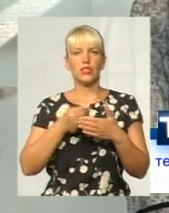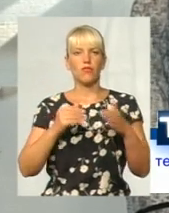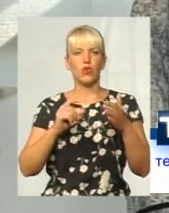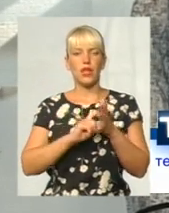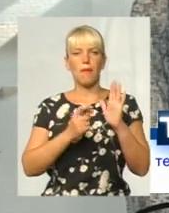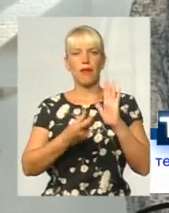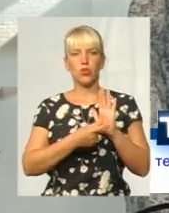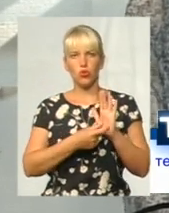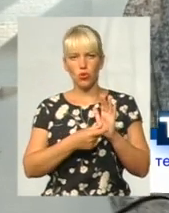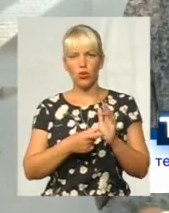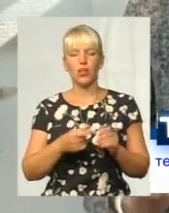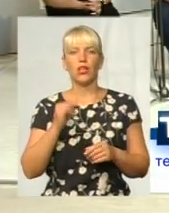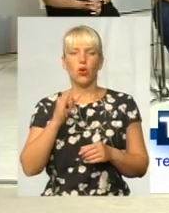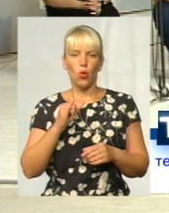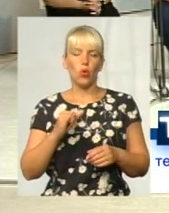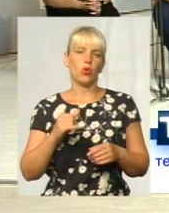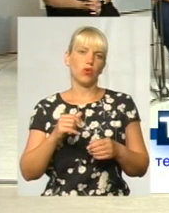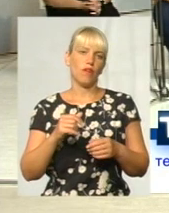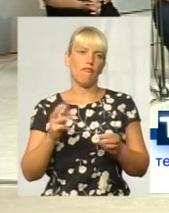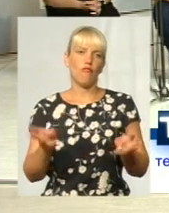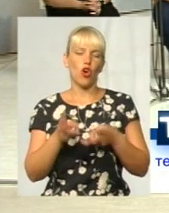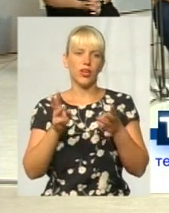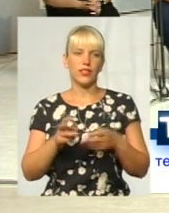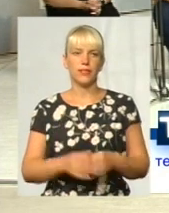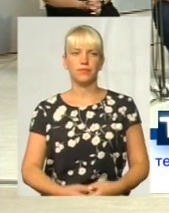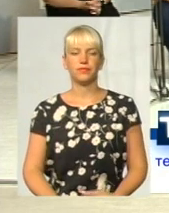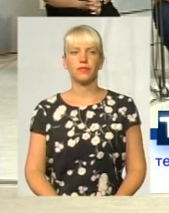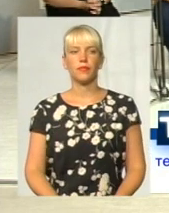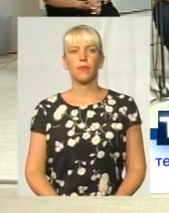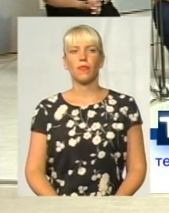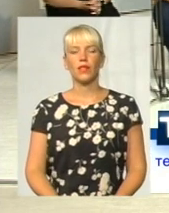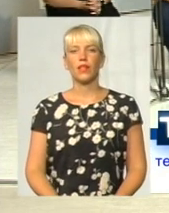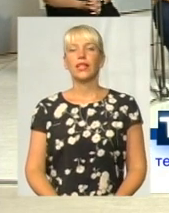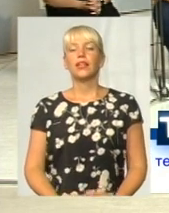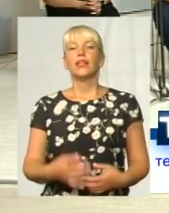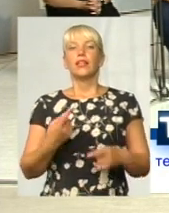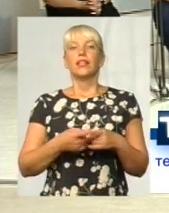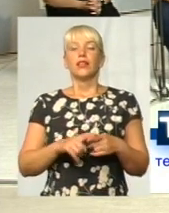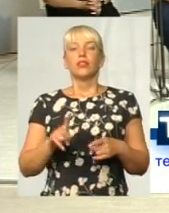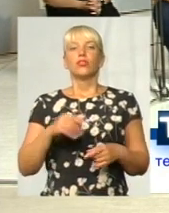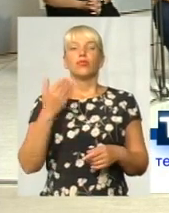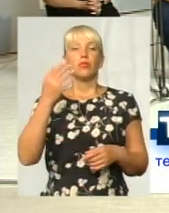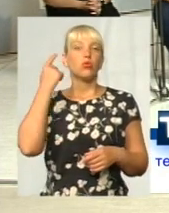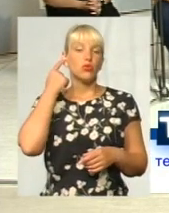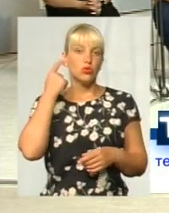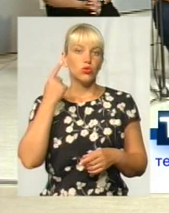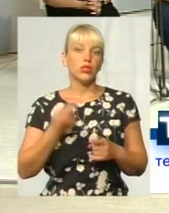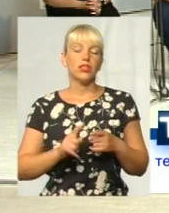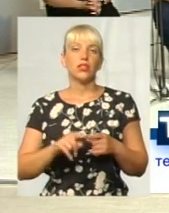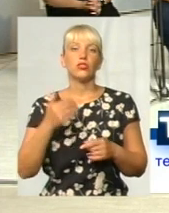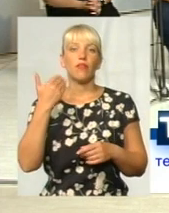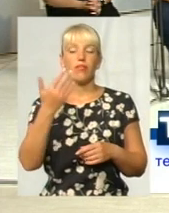у вогні? Пане Вадиме, власне, те, що ви почули, те, що ви